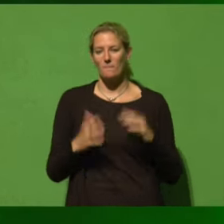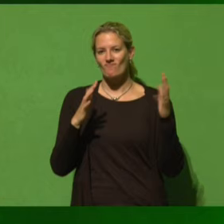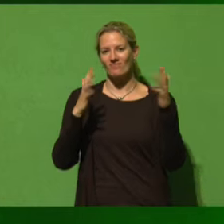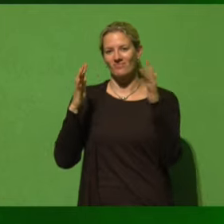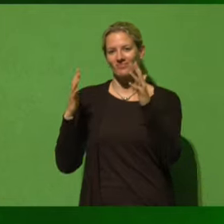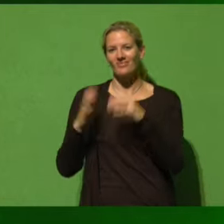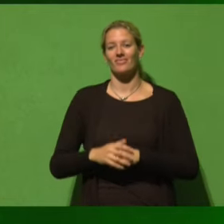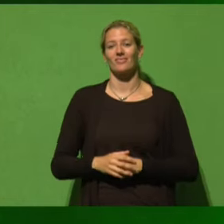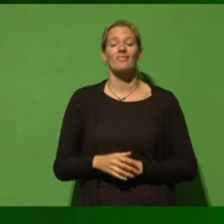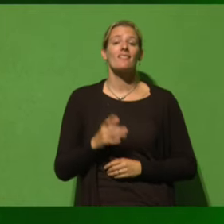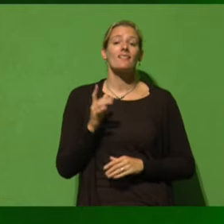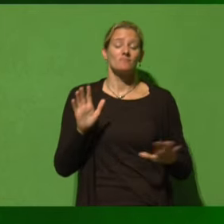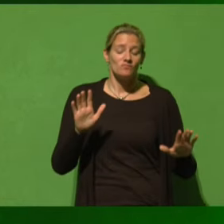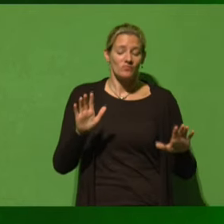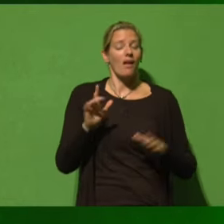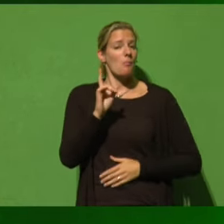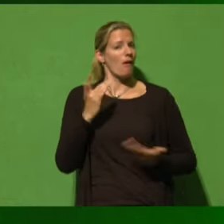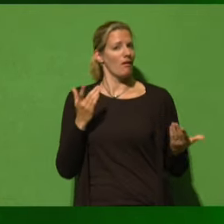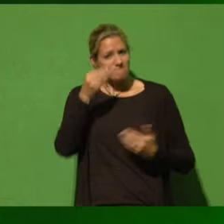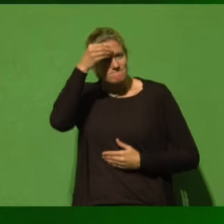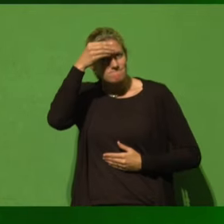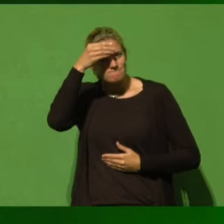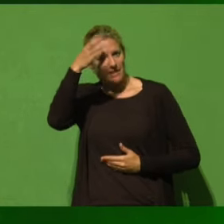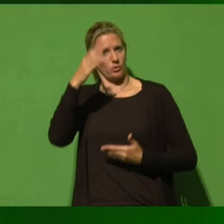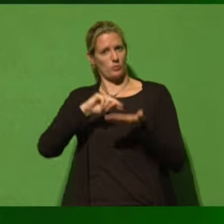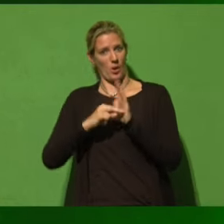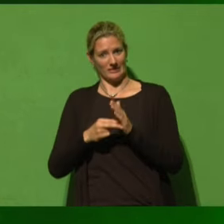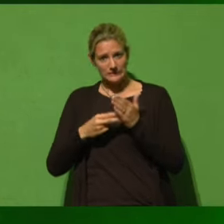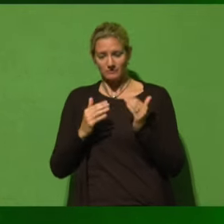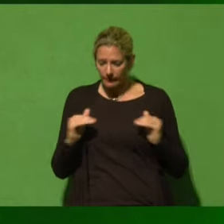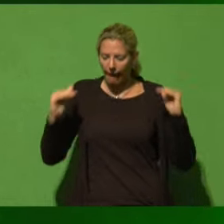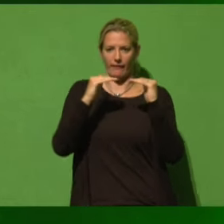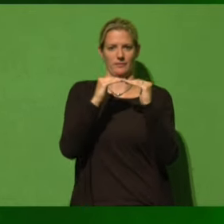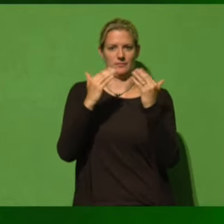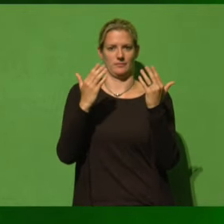Aber eine gerechte Bildungspolitik, eine Bildungspolitik, die natürlich nicht alle